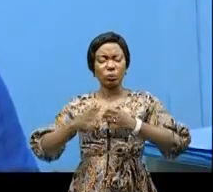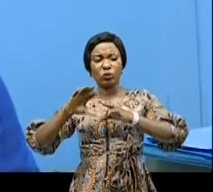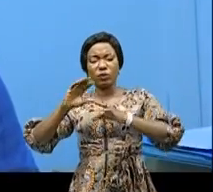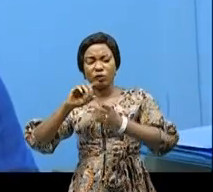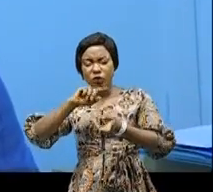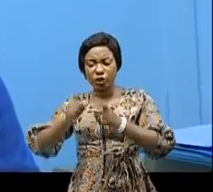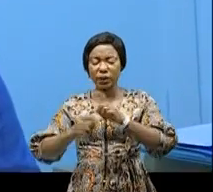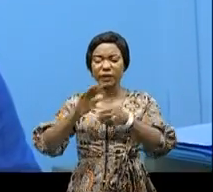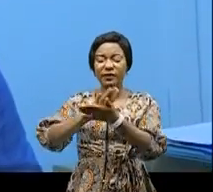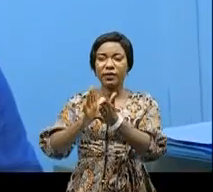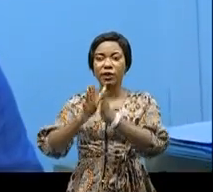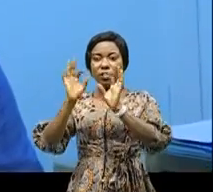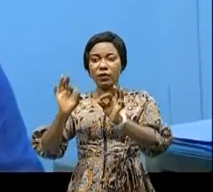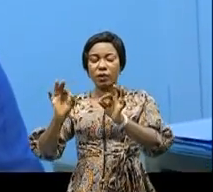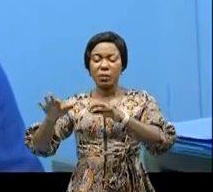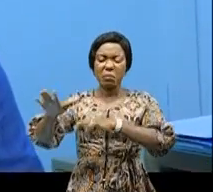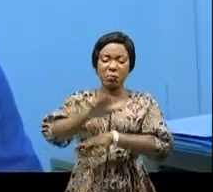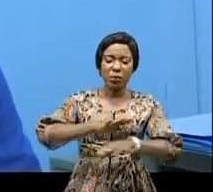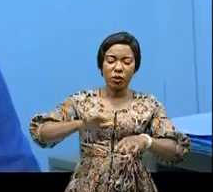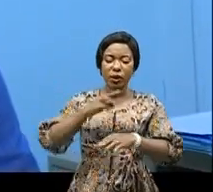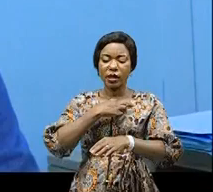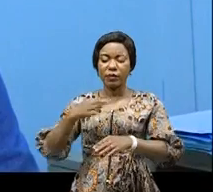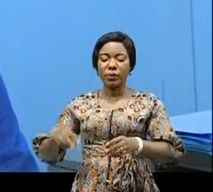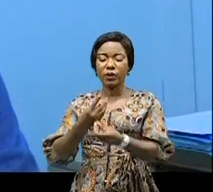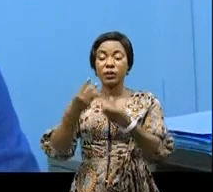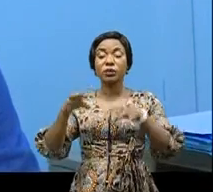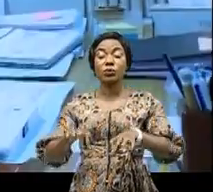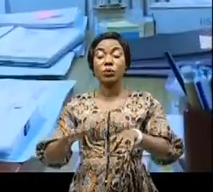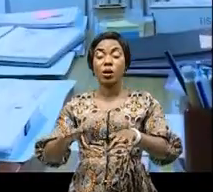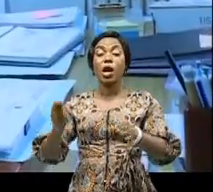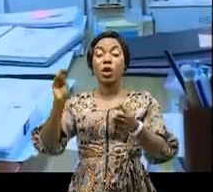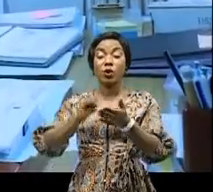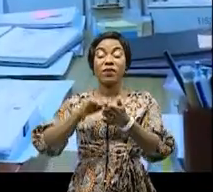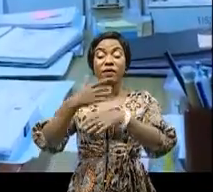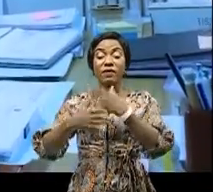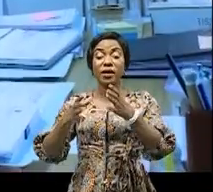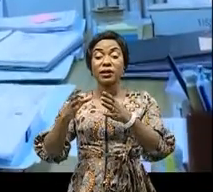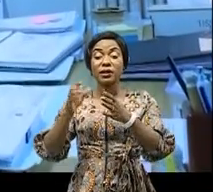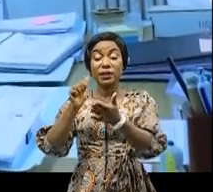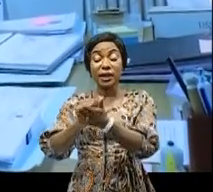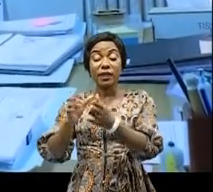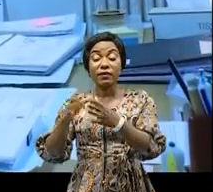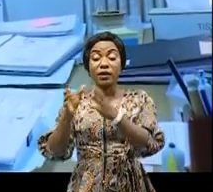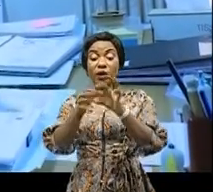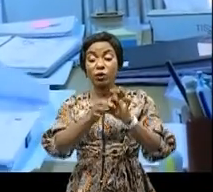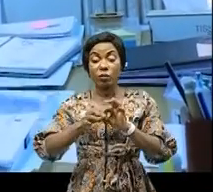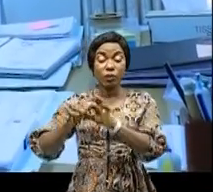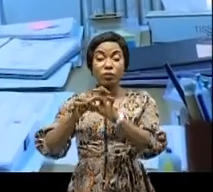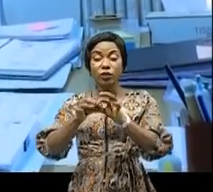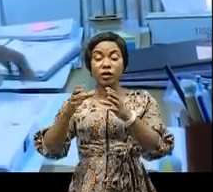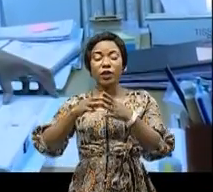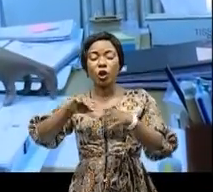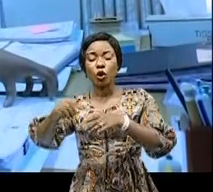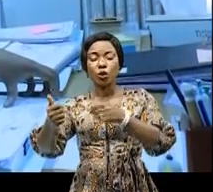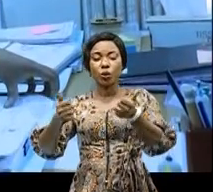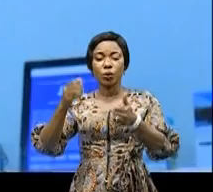République démocratique du Congo et ce, en collaboration avec le ministre sectoriel concerné et les provinces.